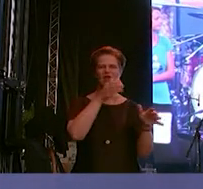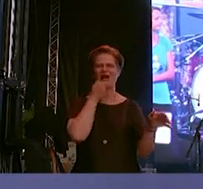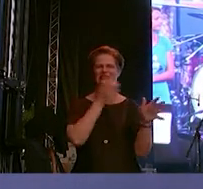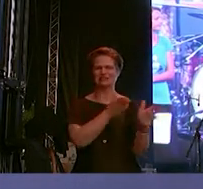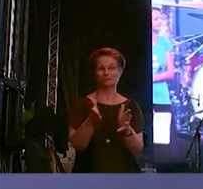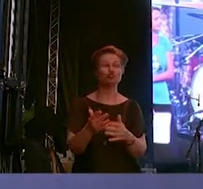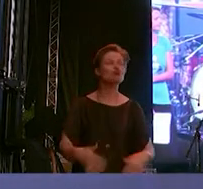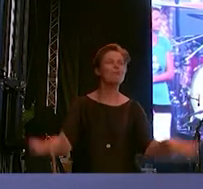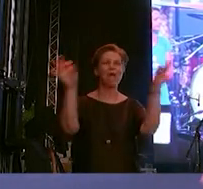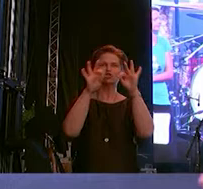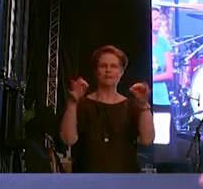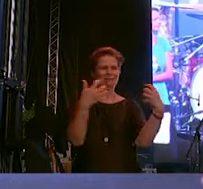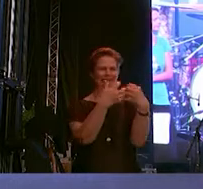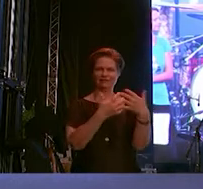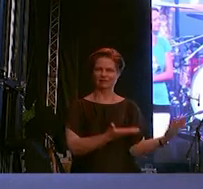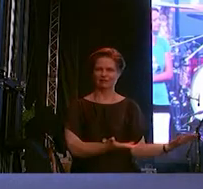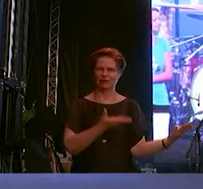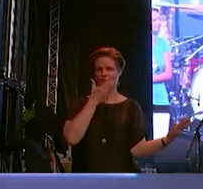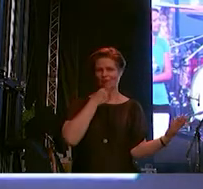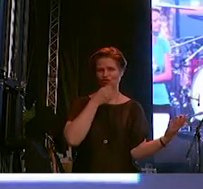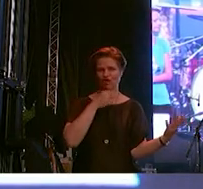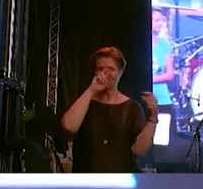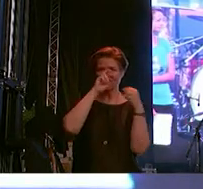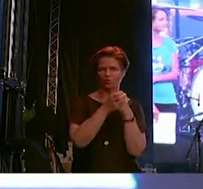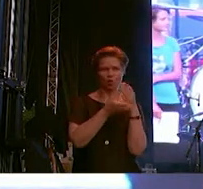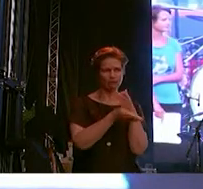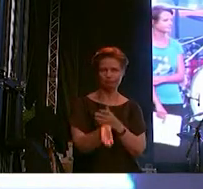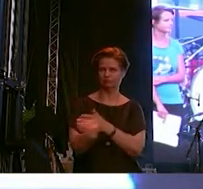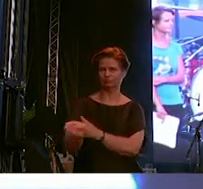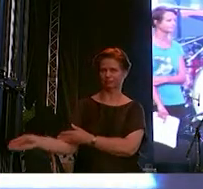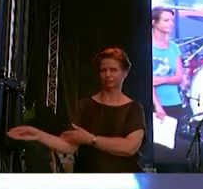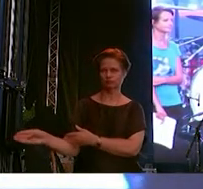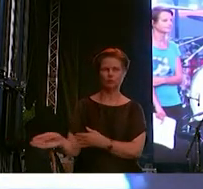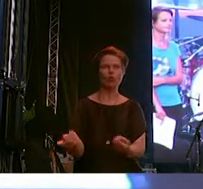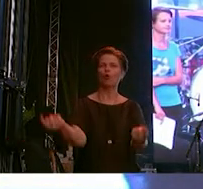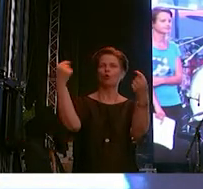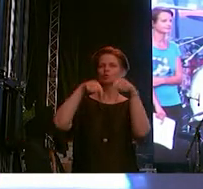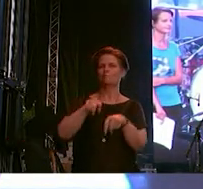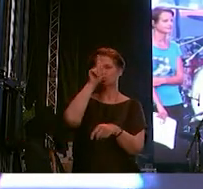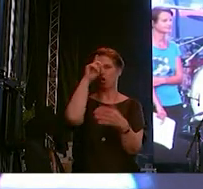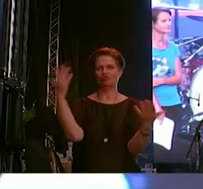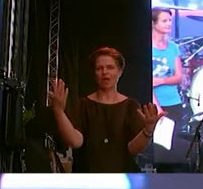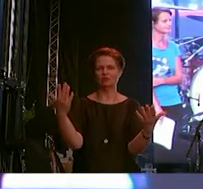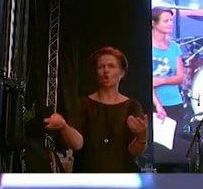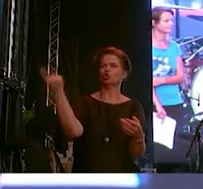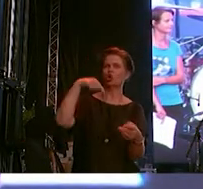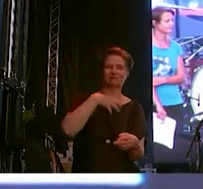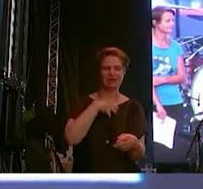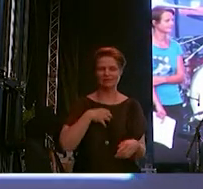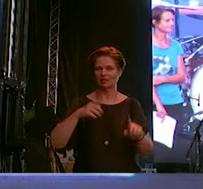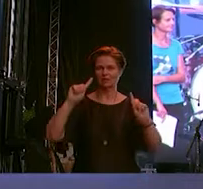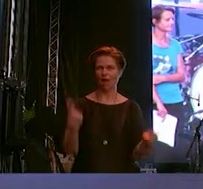Krieg. Die Menschen versuchen dem zu entkommen. Sie kommen nach Deutschland und nach Dresden.